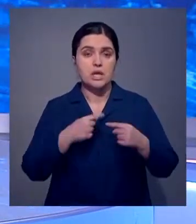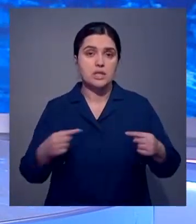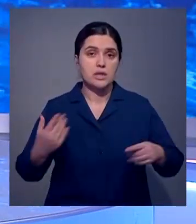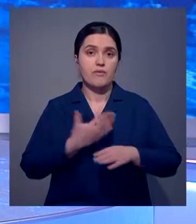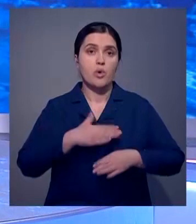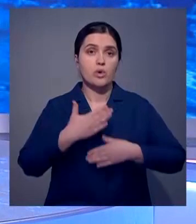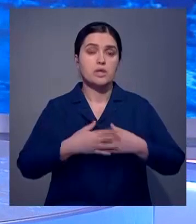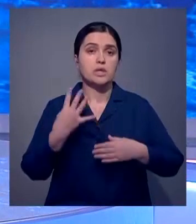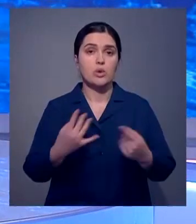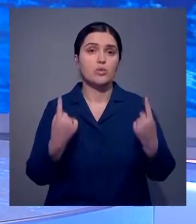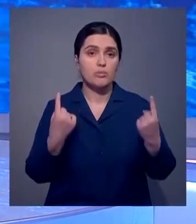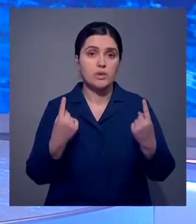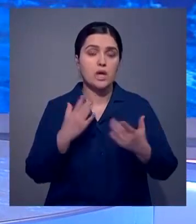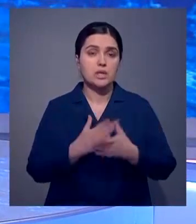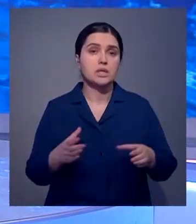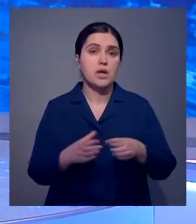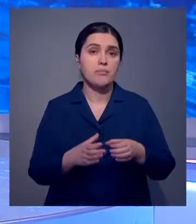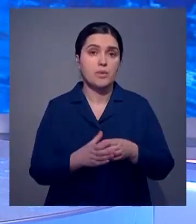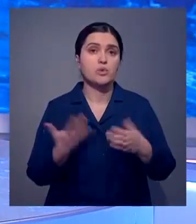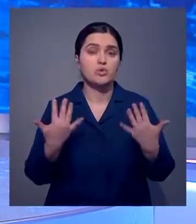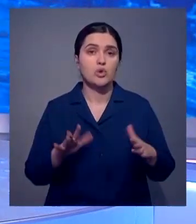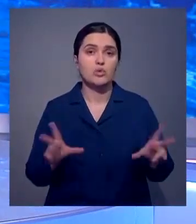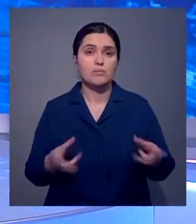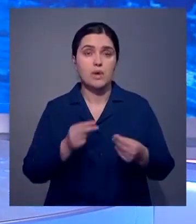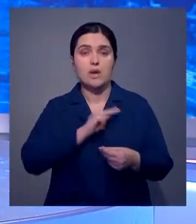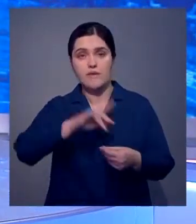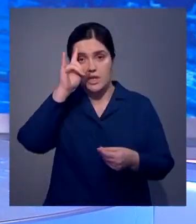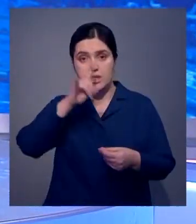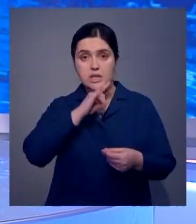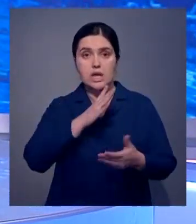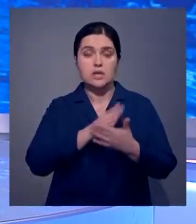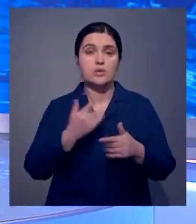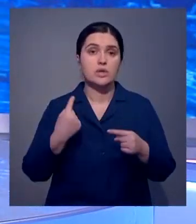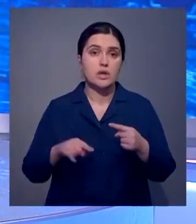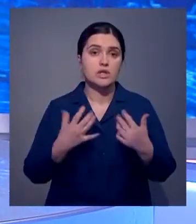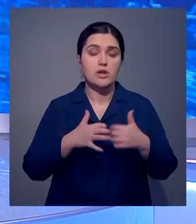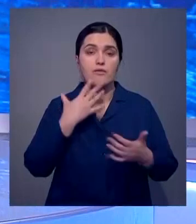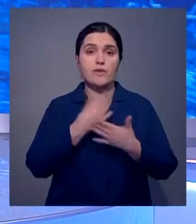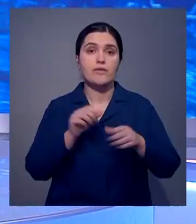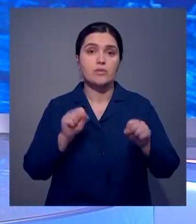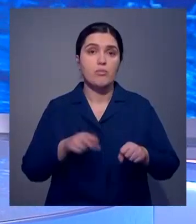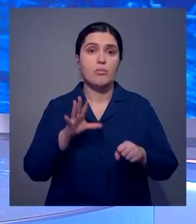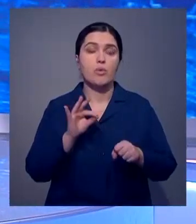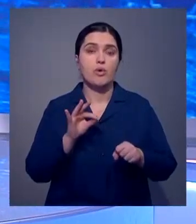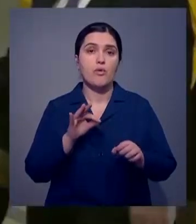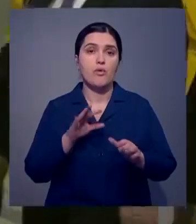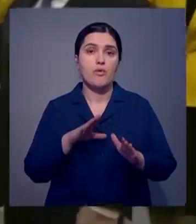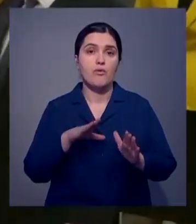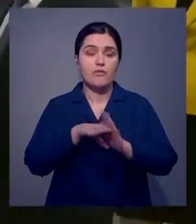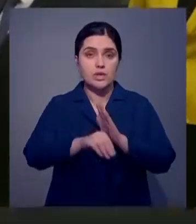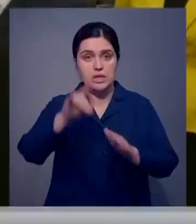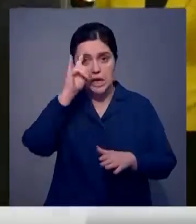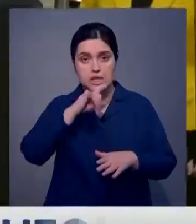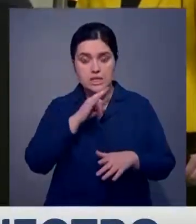различных сферах. Около 40 крупных швейцарских компаний уже успешно работают в Казахстане, а ряд других просчитывают свои возможности по выходу